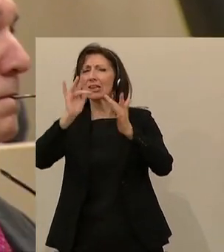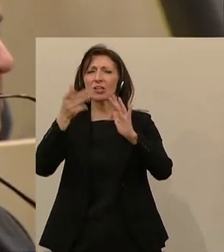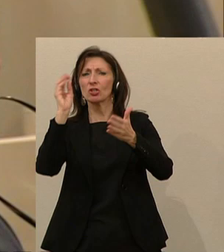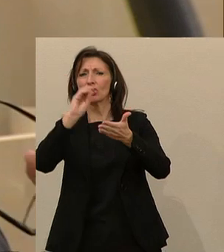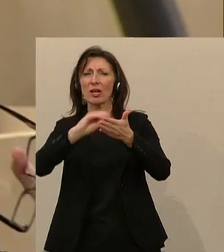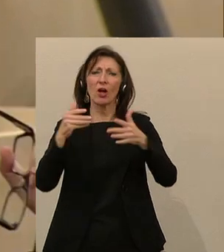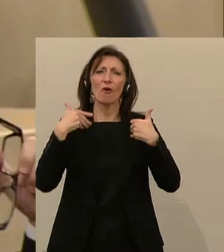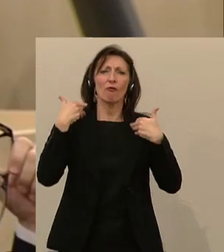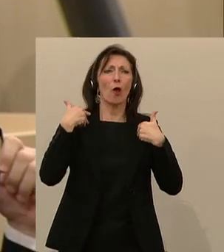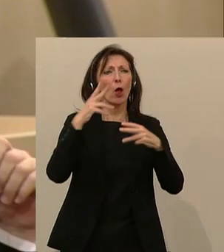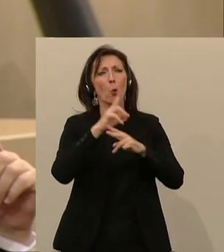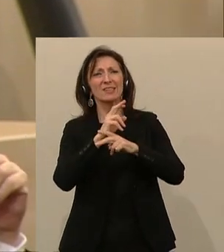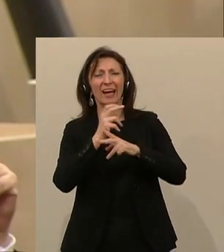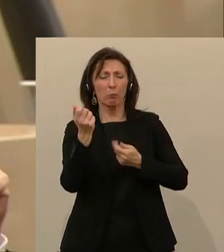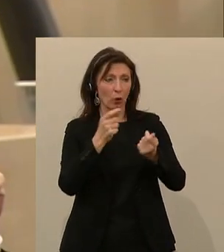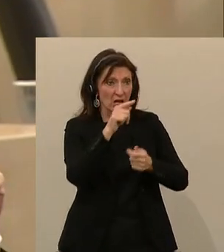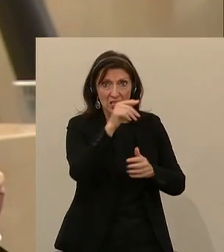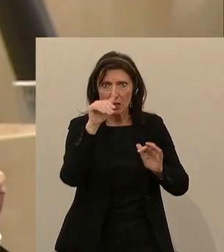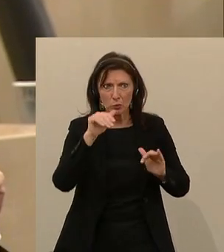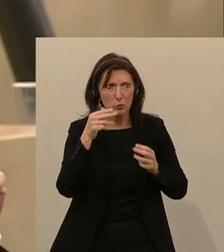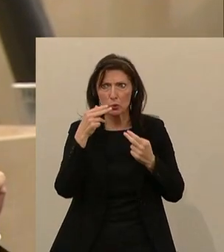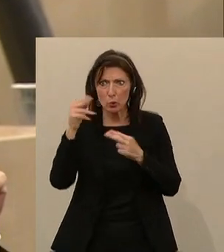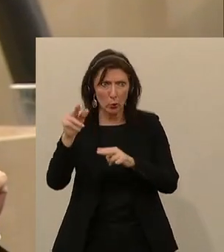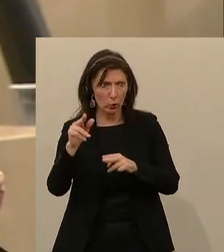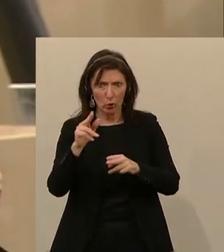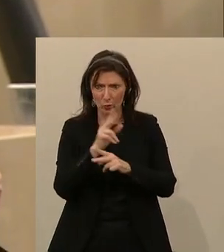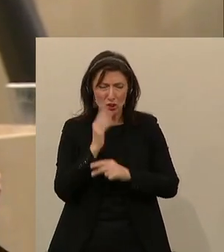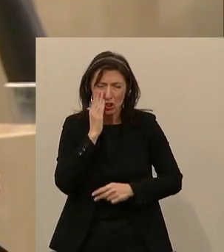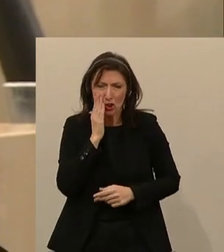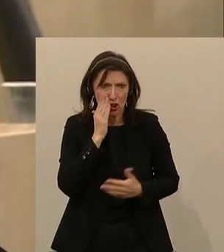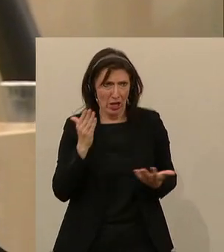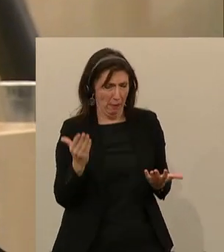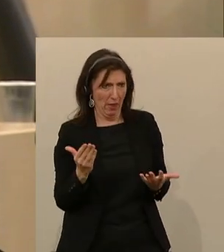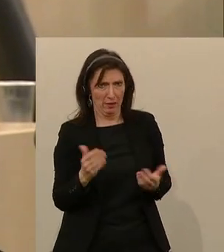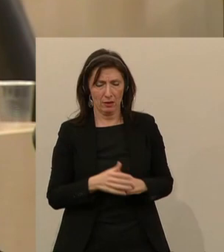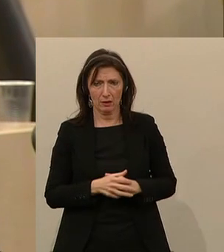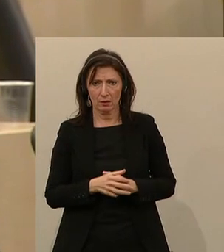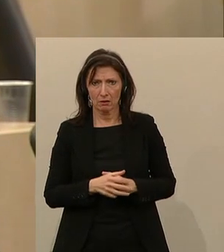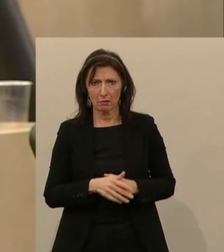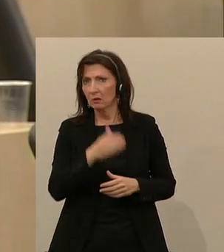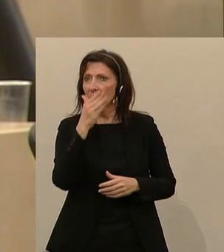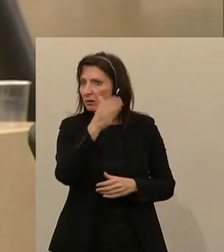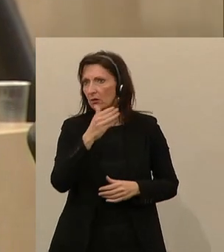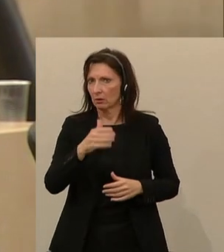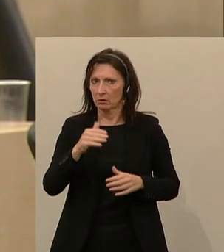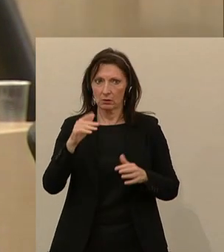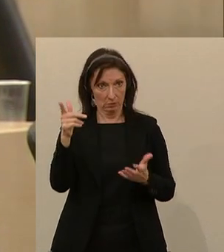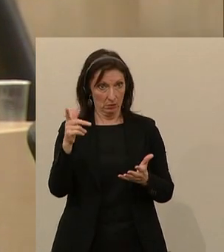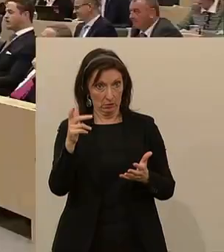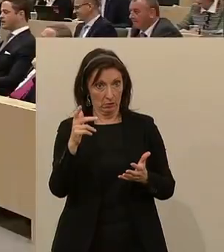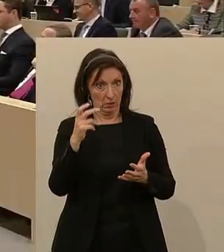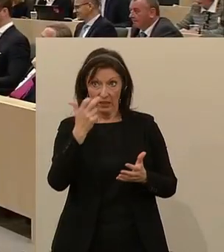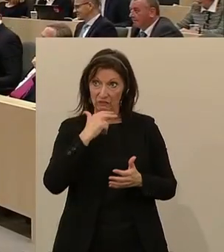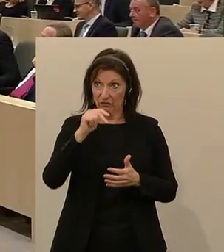Weisen Sie das endlich zurück. Das ist ja zur Schande Österreichs, was hier abbasiert. Wenn Sie da nicht mit denen in einem Boot